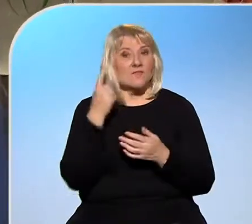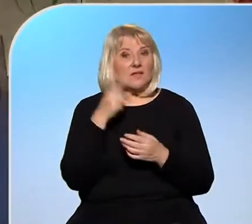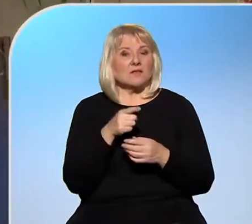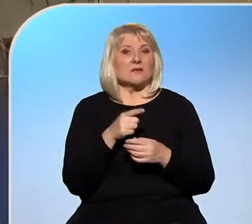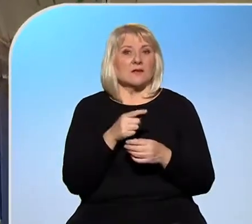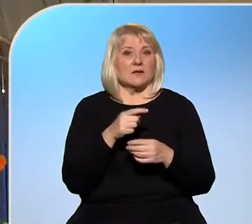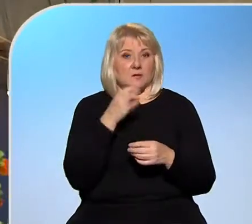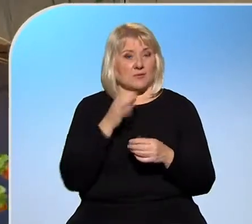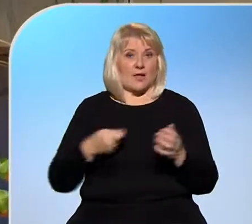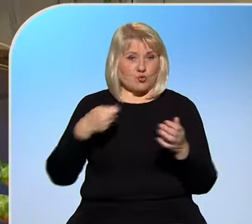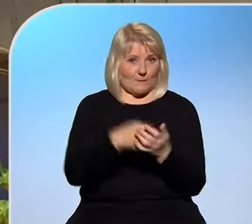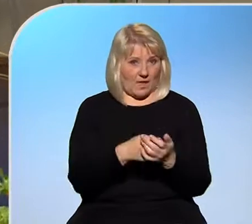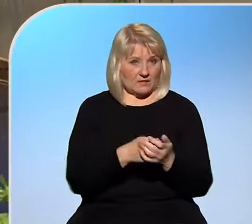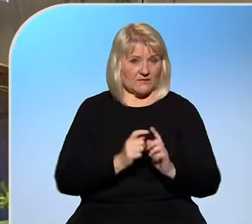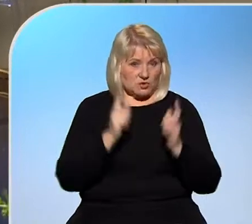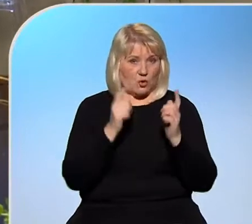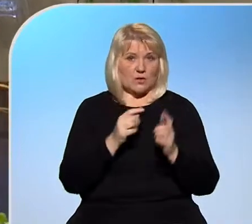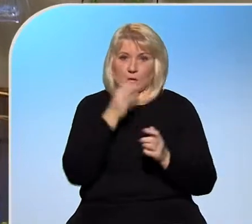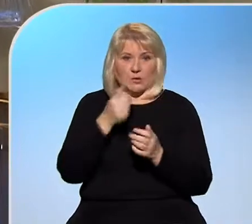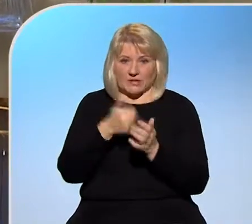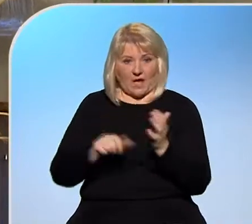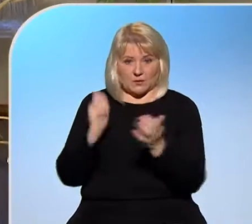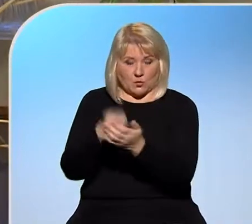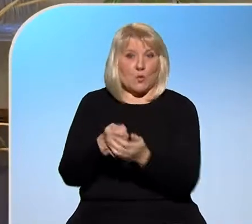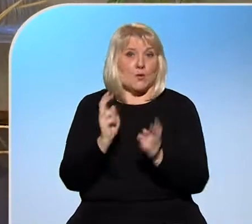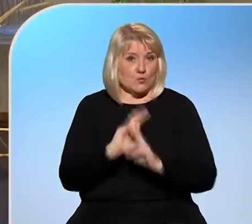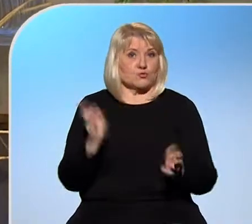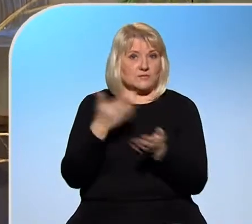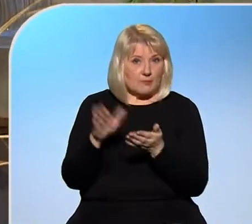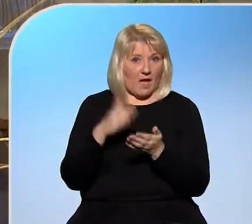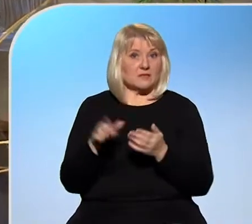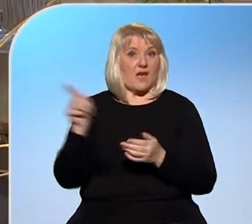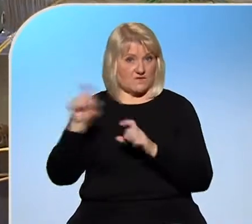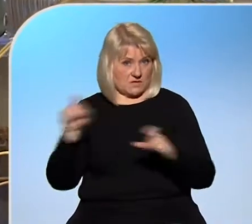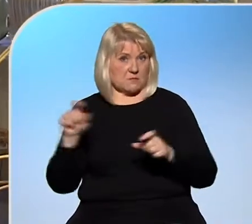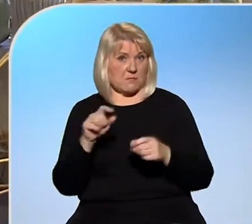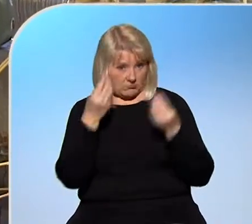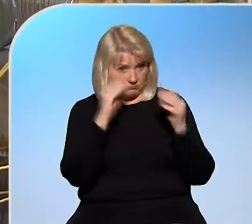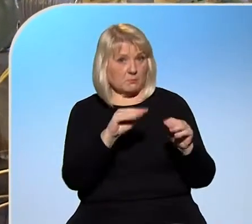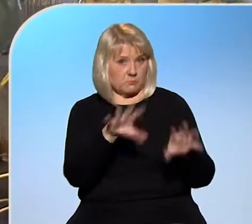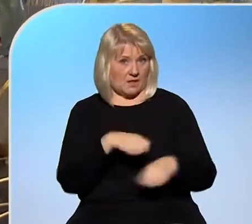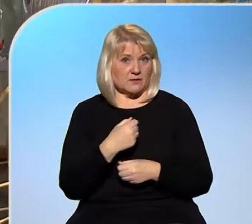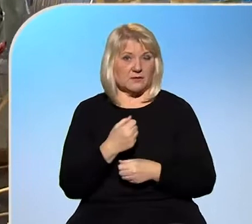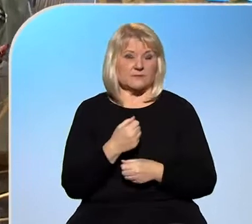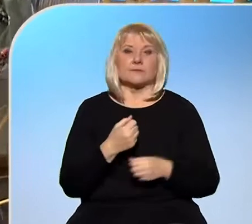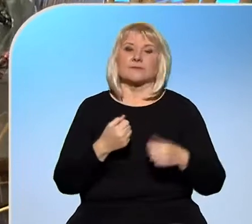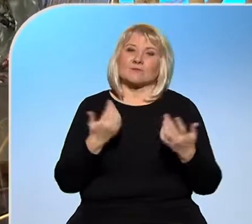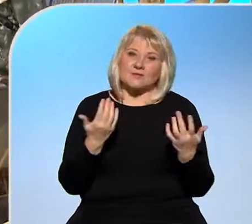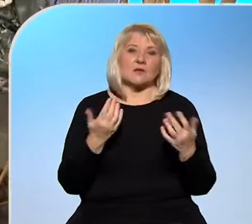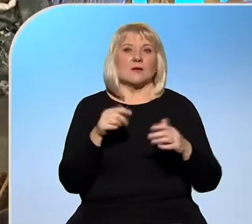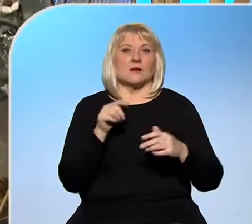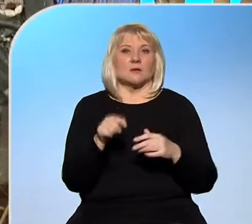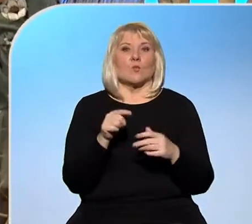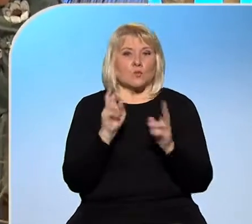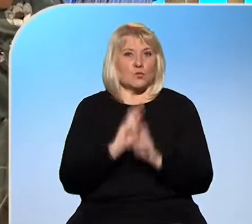většinou společnosti v stříc a na jak dlouho si třeba ten splátkový kalendář můžeme domluvit? Běžně to bývá na další vlastně